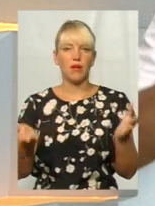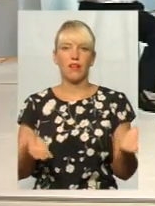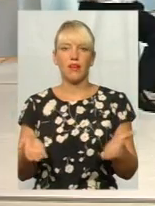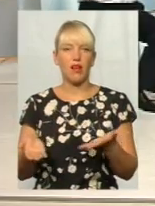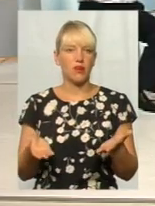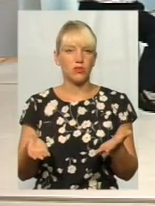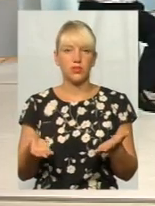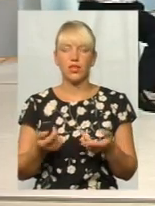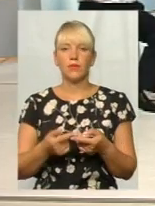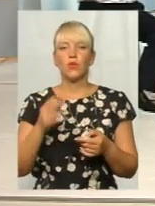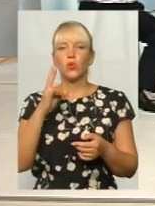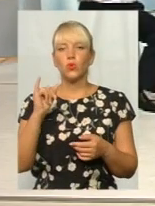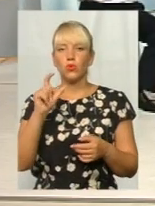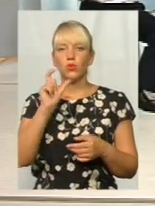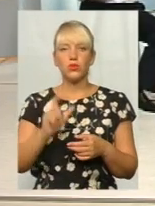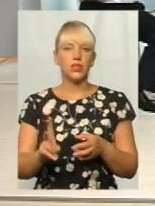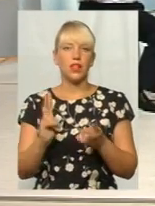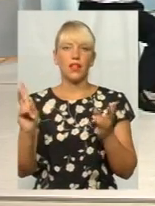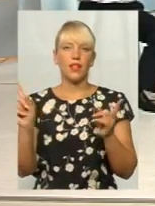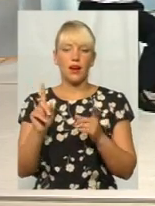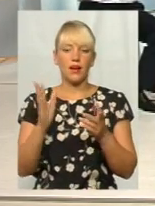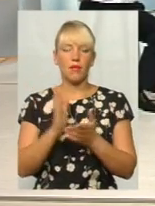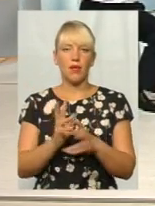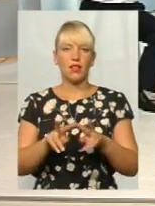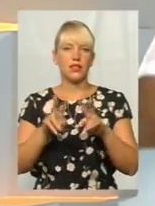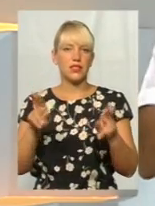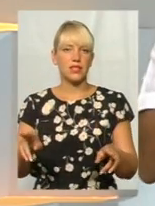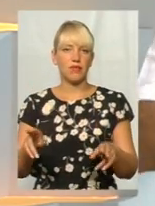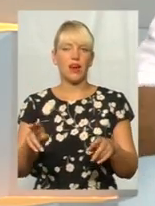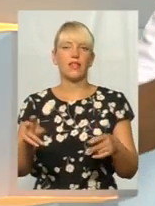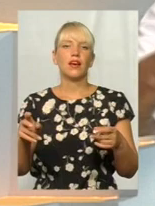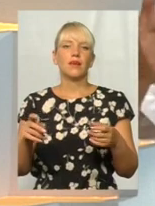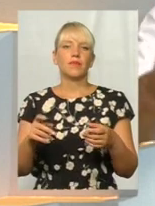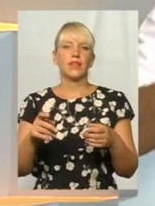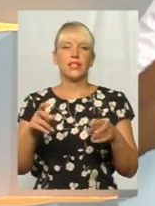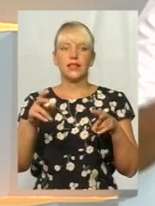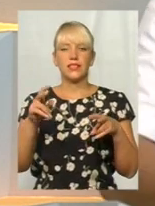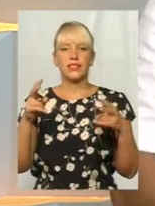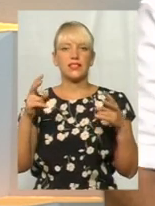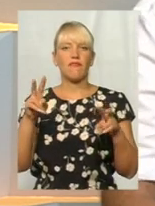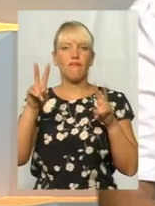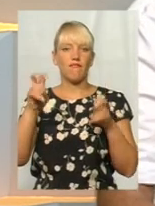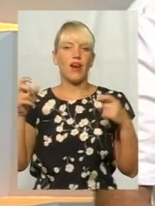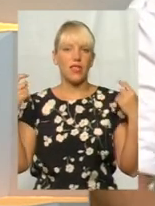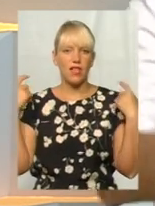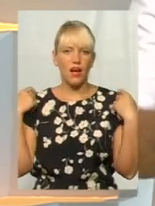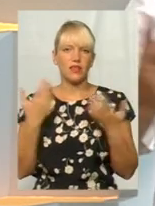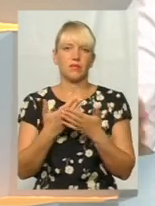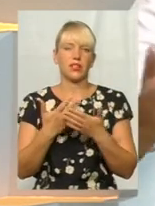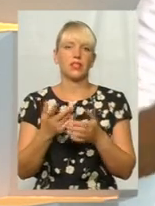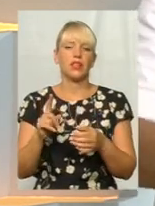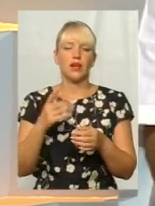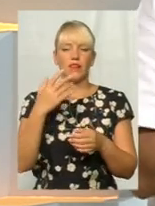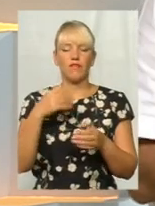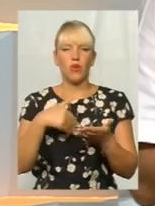ну, людина, яка мала одне та саме звання, одну ту саму посаду, не може, виходячи 5 років пішов, 3